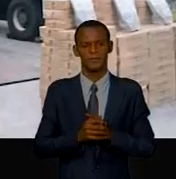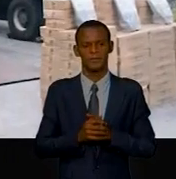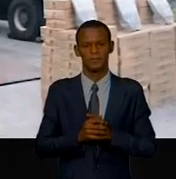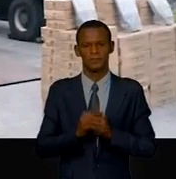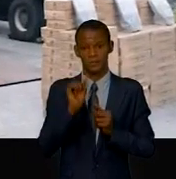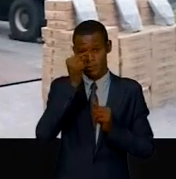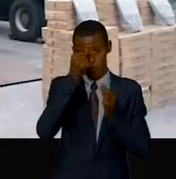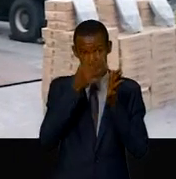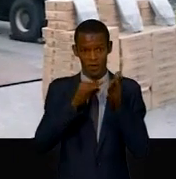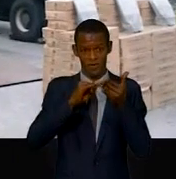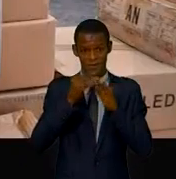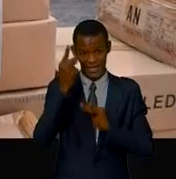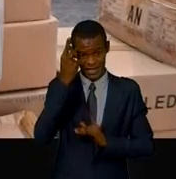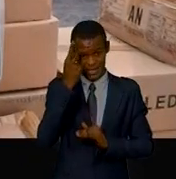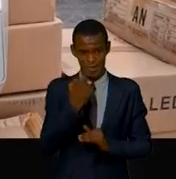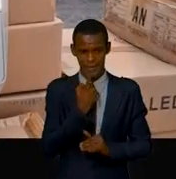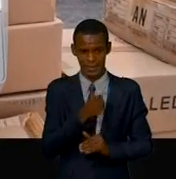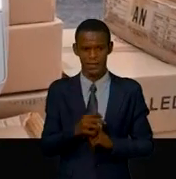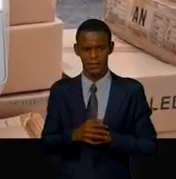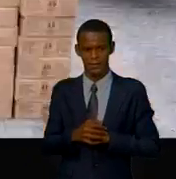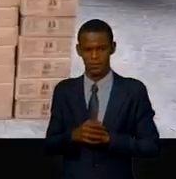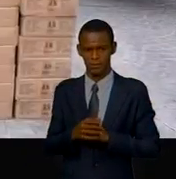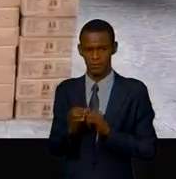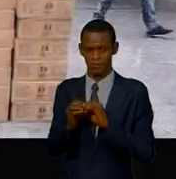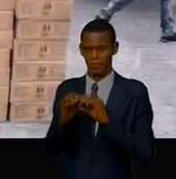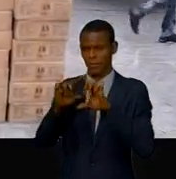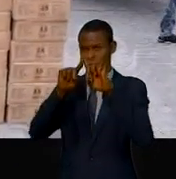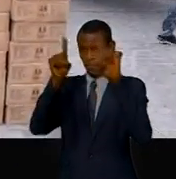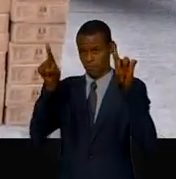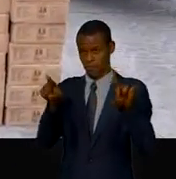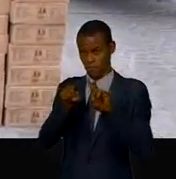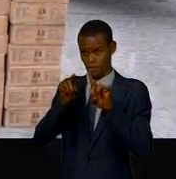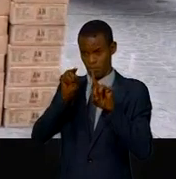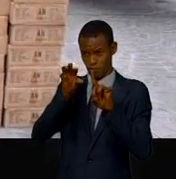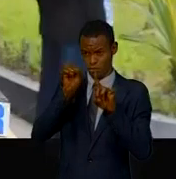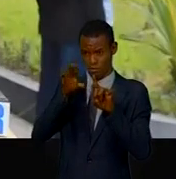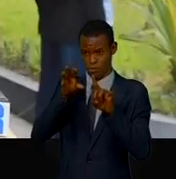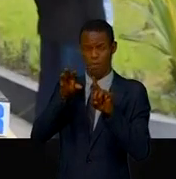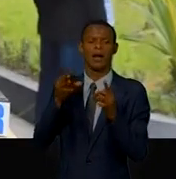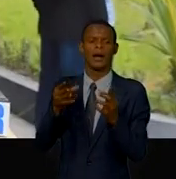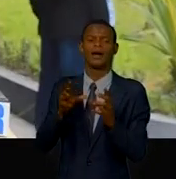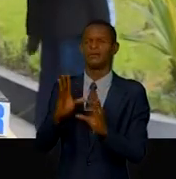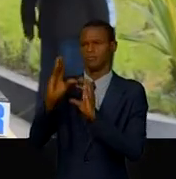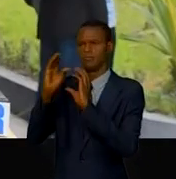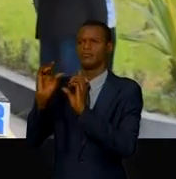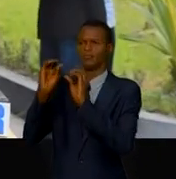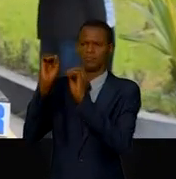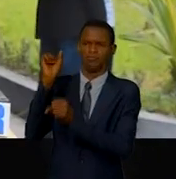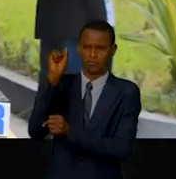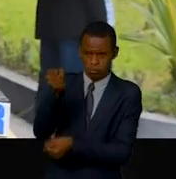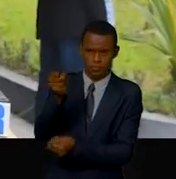font un total de plus ou moins 5000 ampoules et avec cela nous pouvons dire aujourd'hui sans embâche que nous allons pouvoir